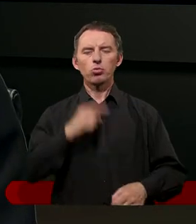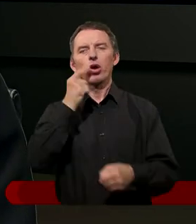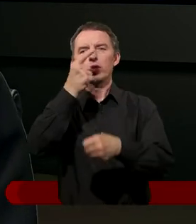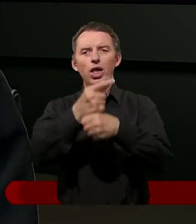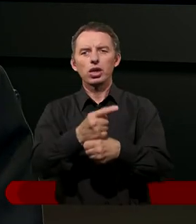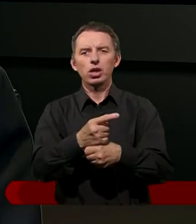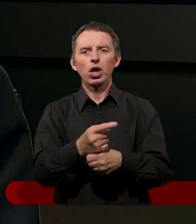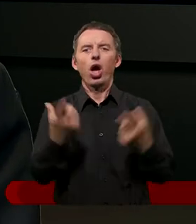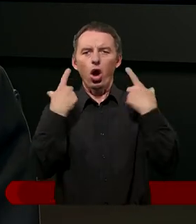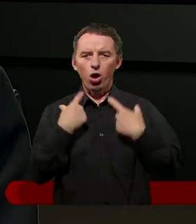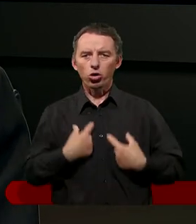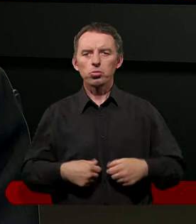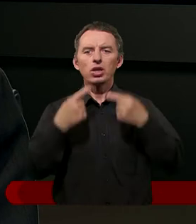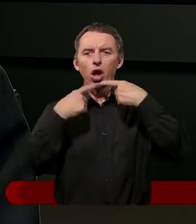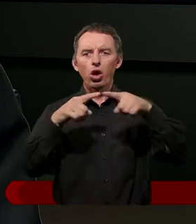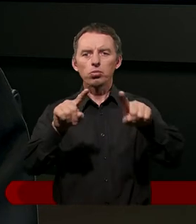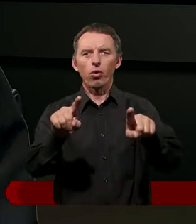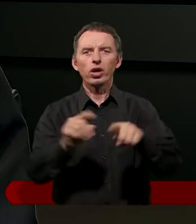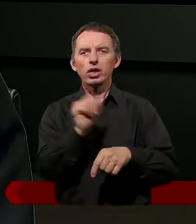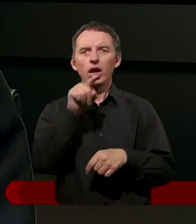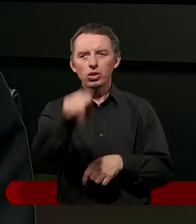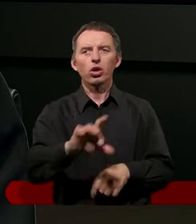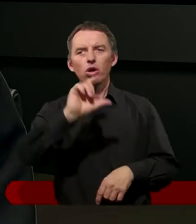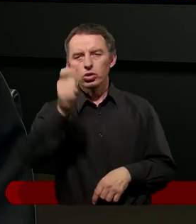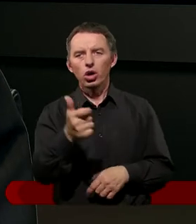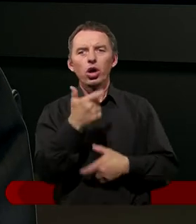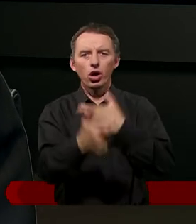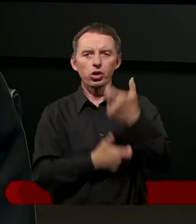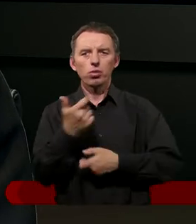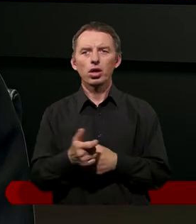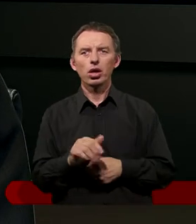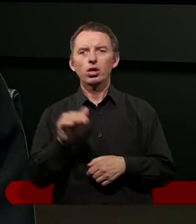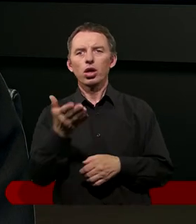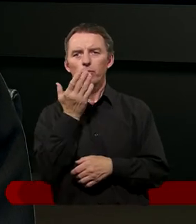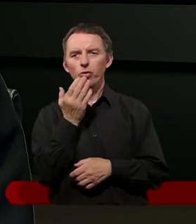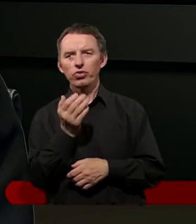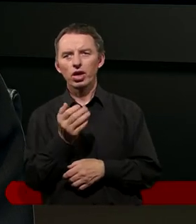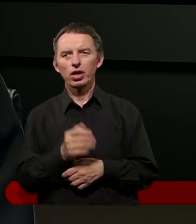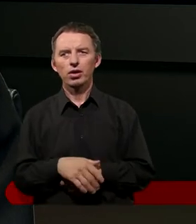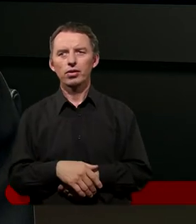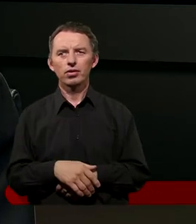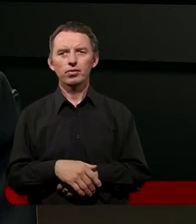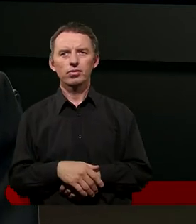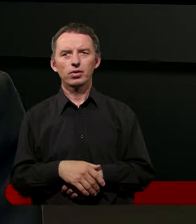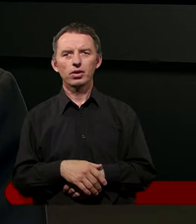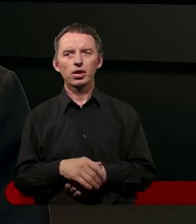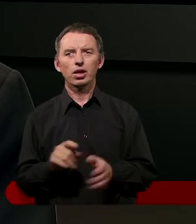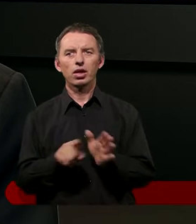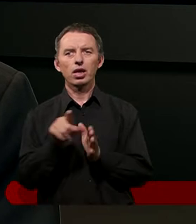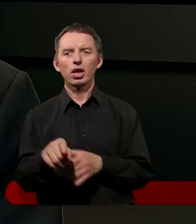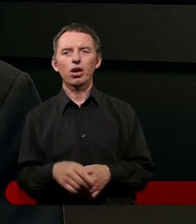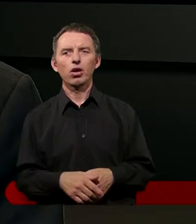decyzję, osobistą odpowiedzialność za to, co robię, co mówię. I dlatego